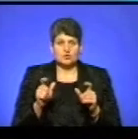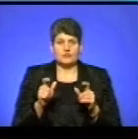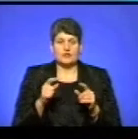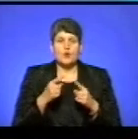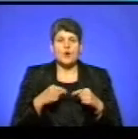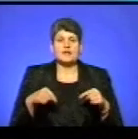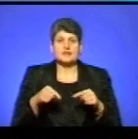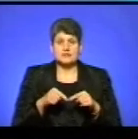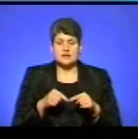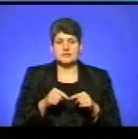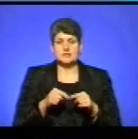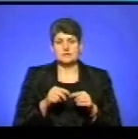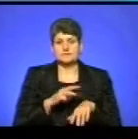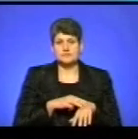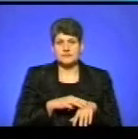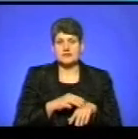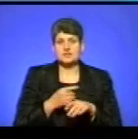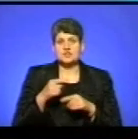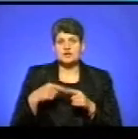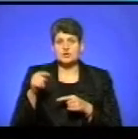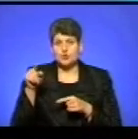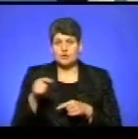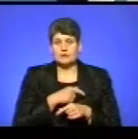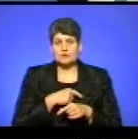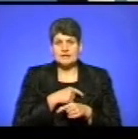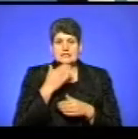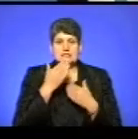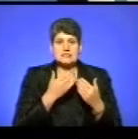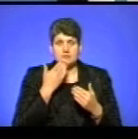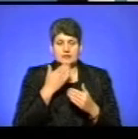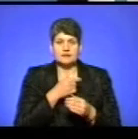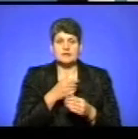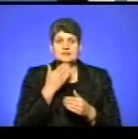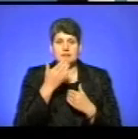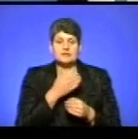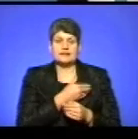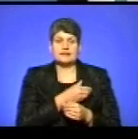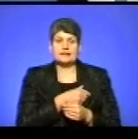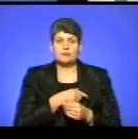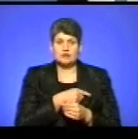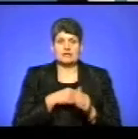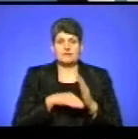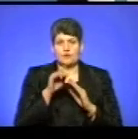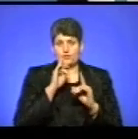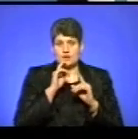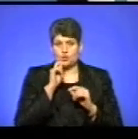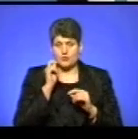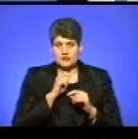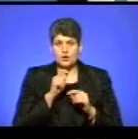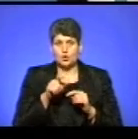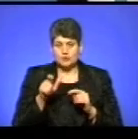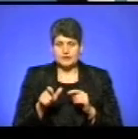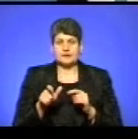організацій, і до правоохоронних органів через його депутатські запити, через запити депутата Верховної Ради України. Тобто, скажімо так, людина